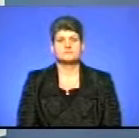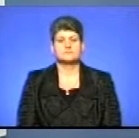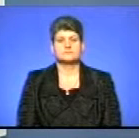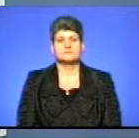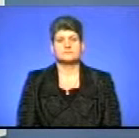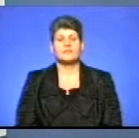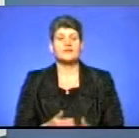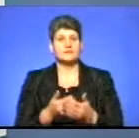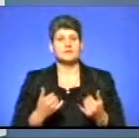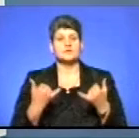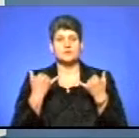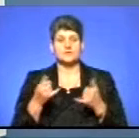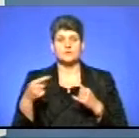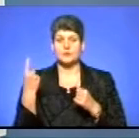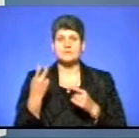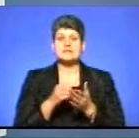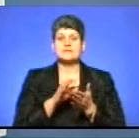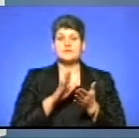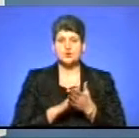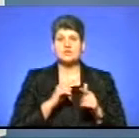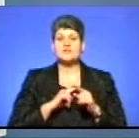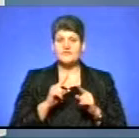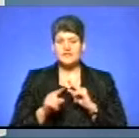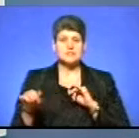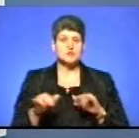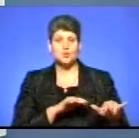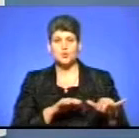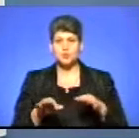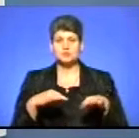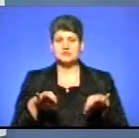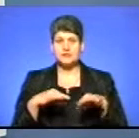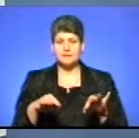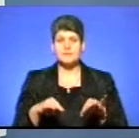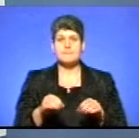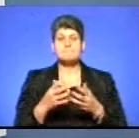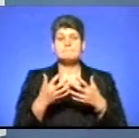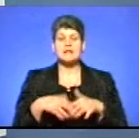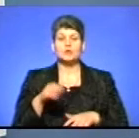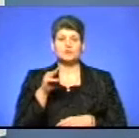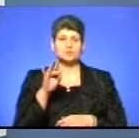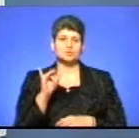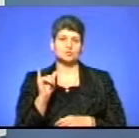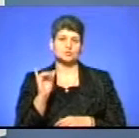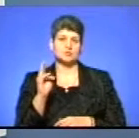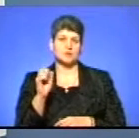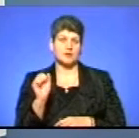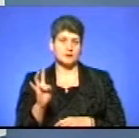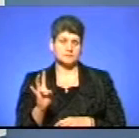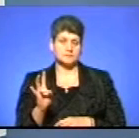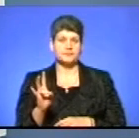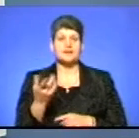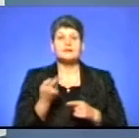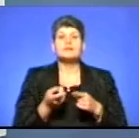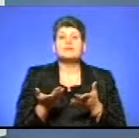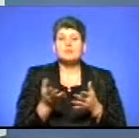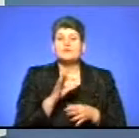Від сьогодні на Тернопільщині фіксуватимуть швидкість руху приладом Трукан, на яких ділянках доріг використовуватимуть цей